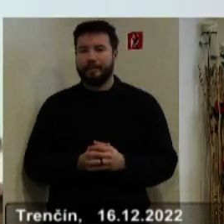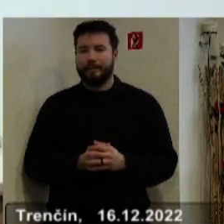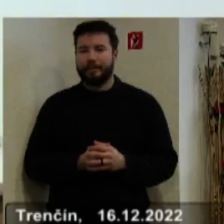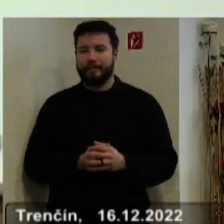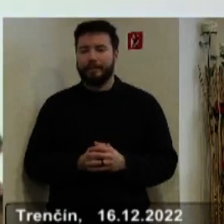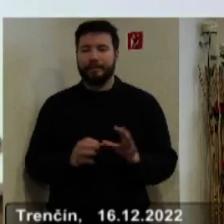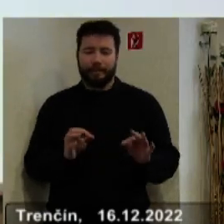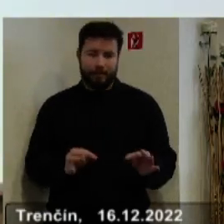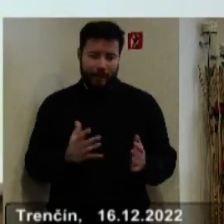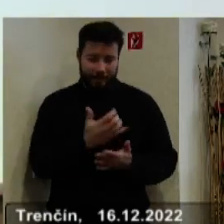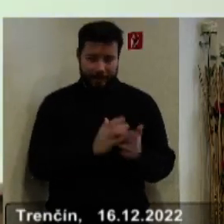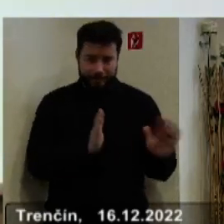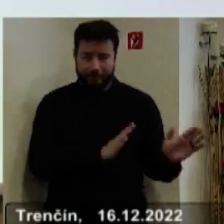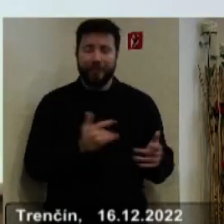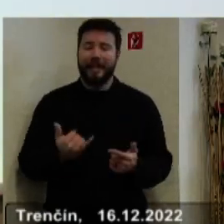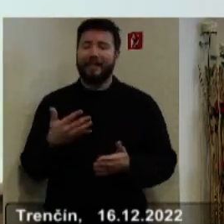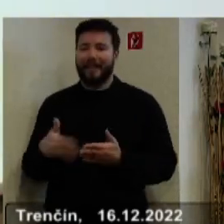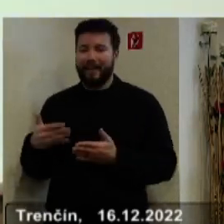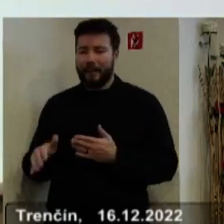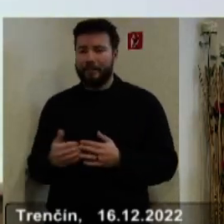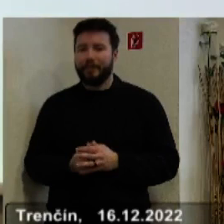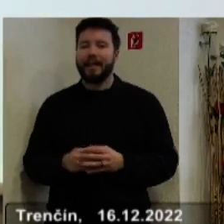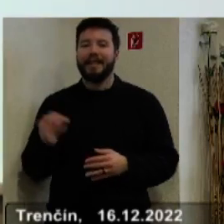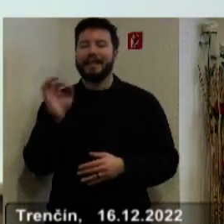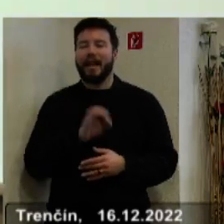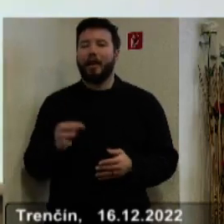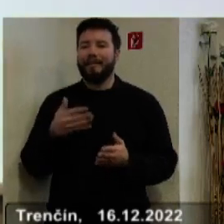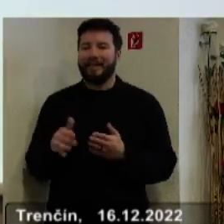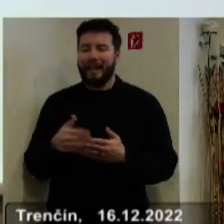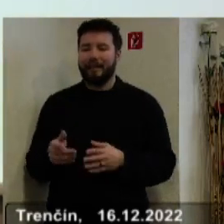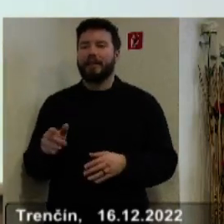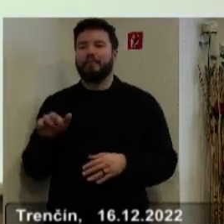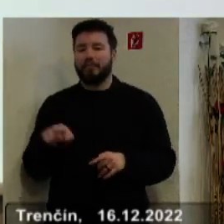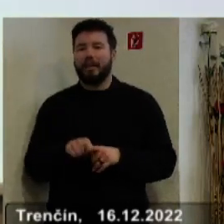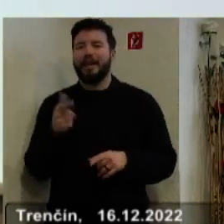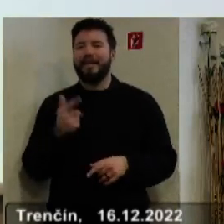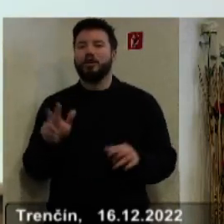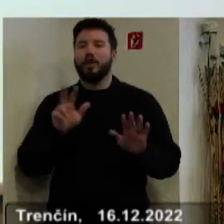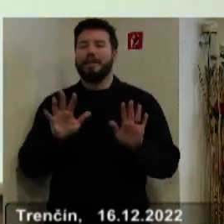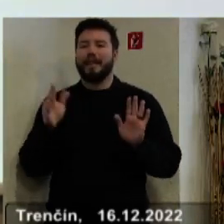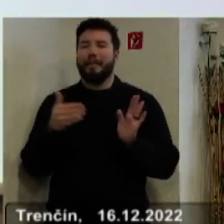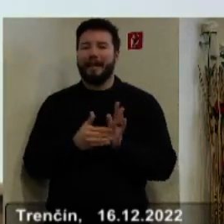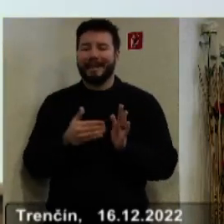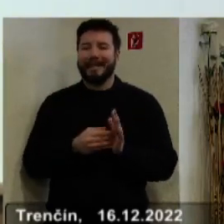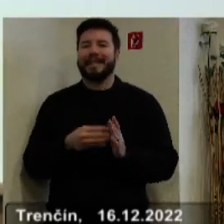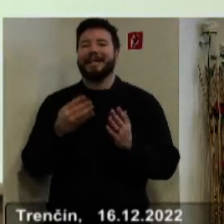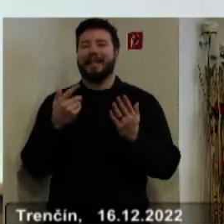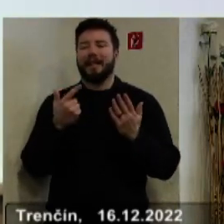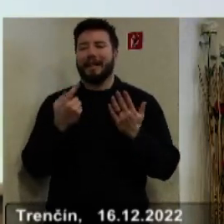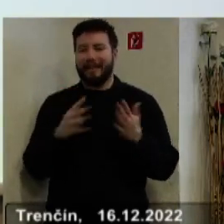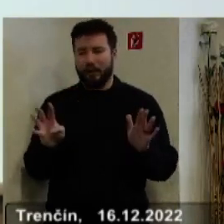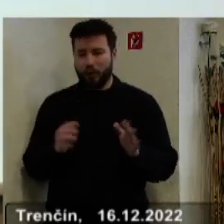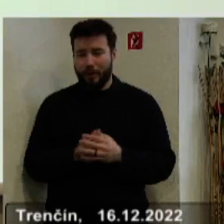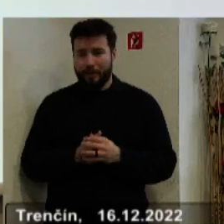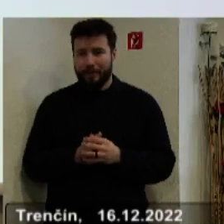výdavkov, celkové výdavky sú rozpočtované v objeme 285 tisíc 698 tisíc, z